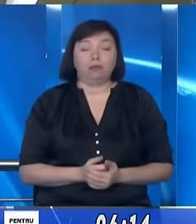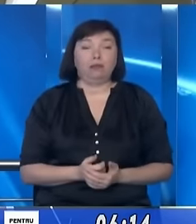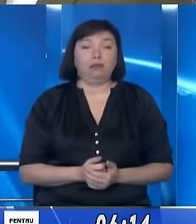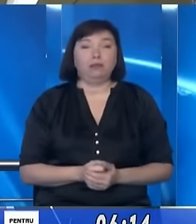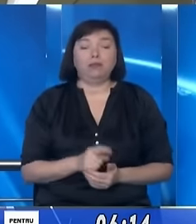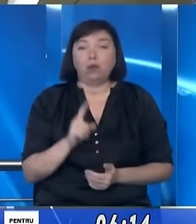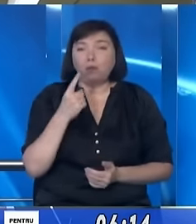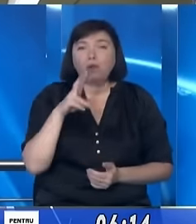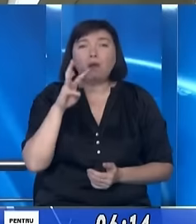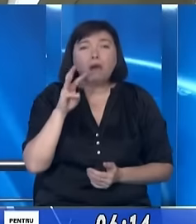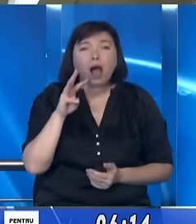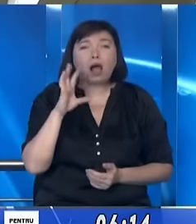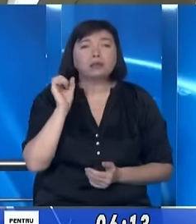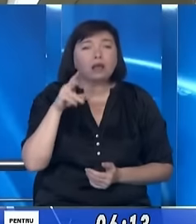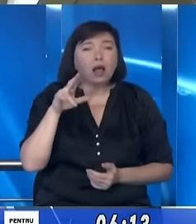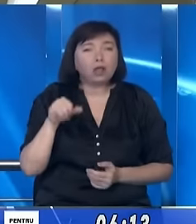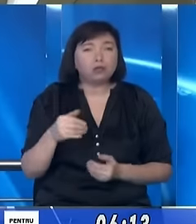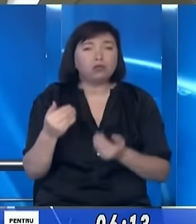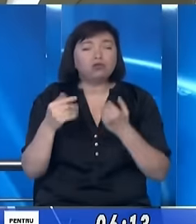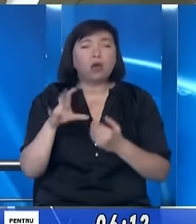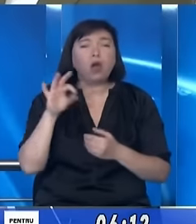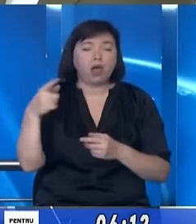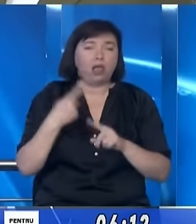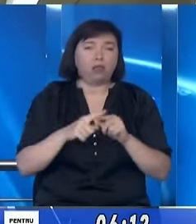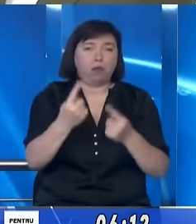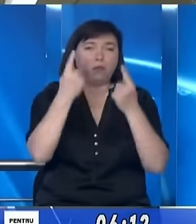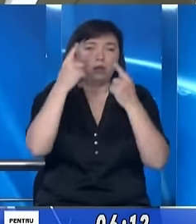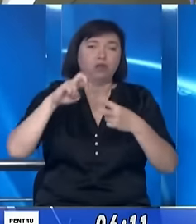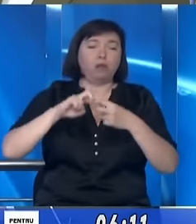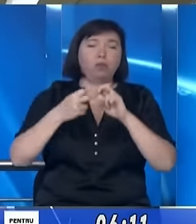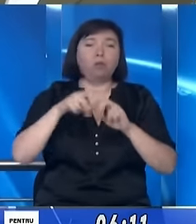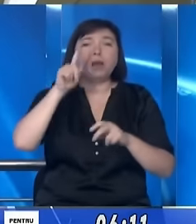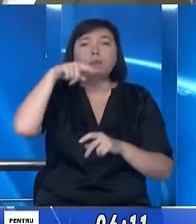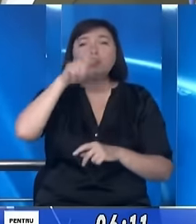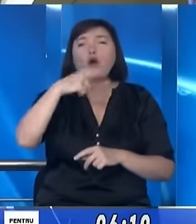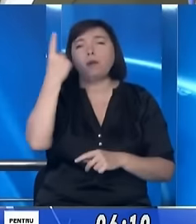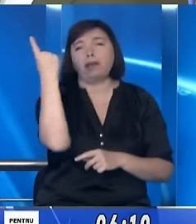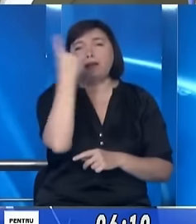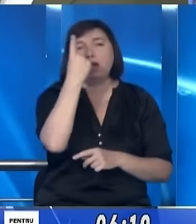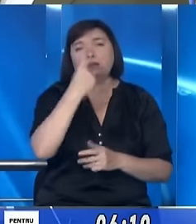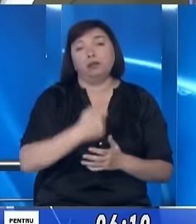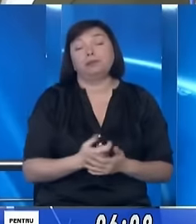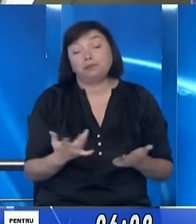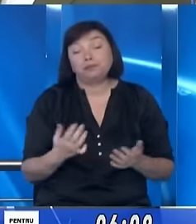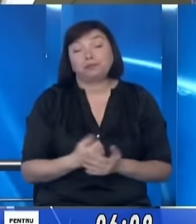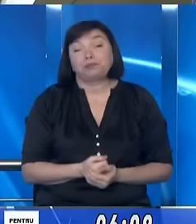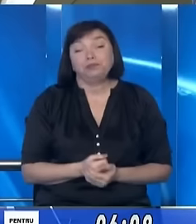Deoarece Maia Sandu astăzi este problema numărul unu în Republica Moldova,